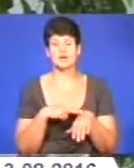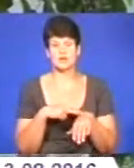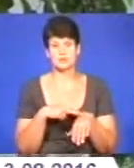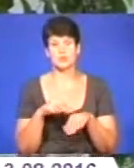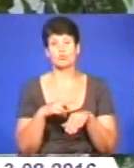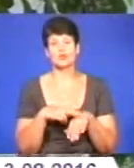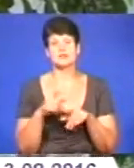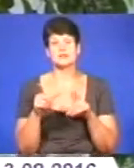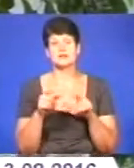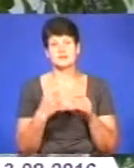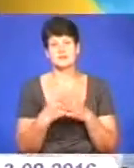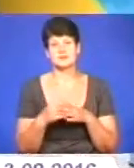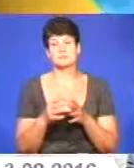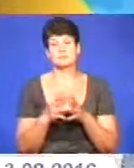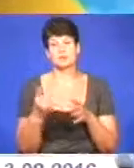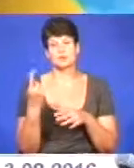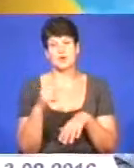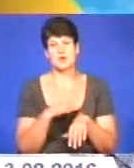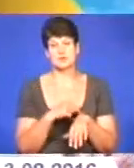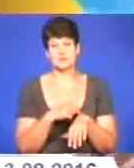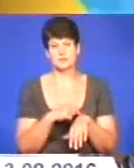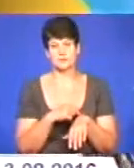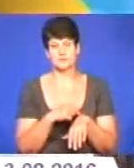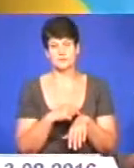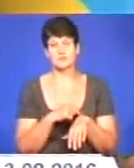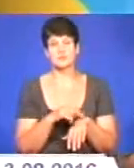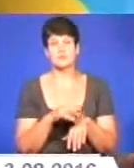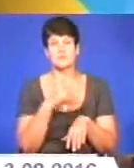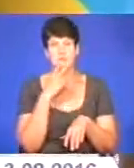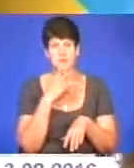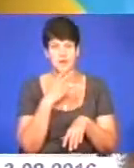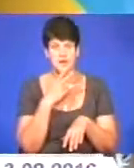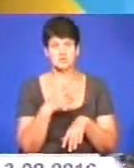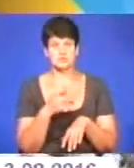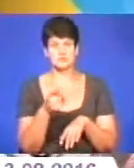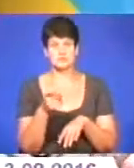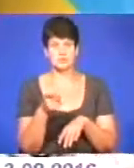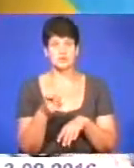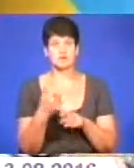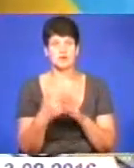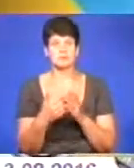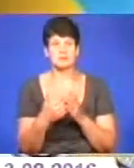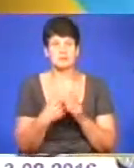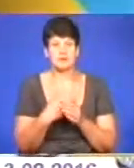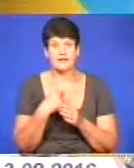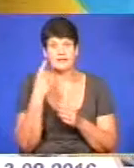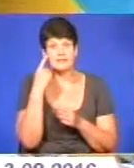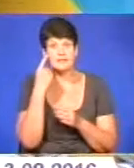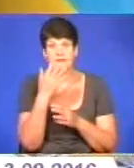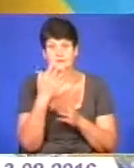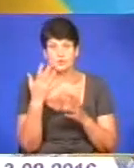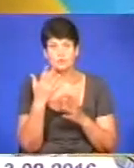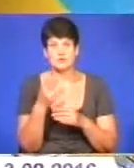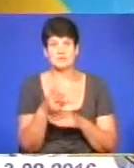більше години. Були постріли, так бачила, приблизно, але я не думала, що той якийсь такий